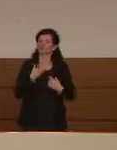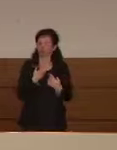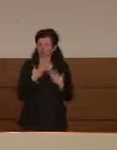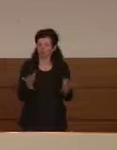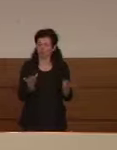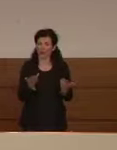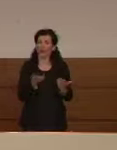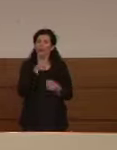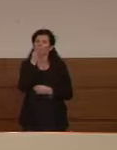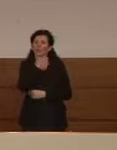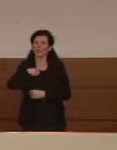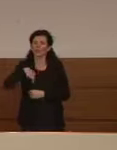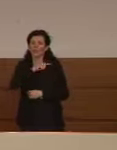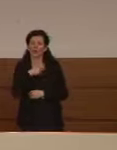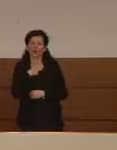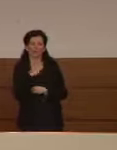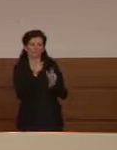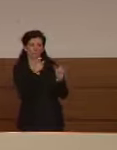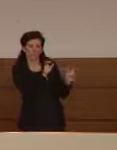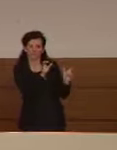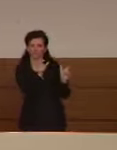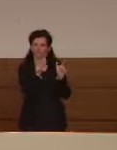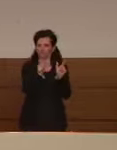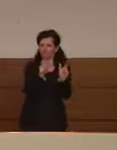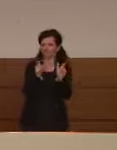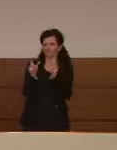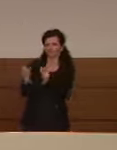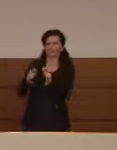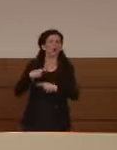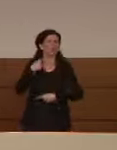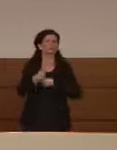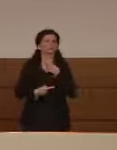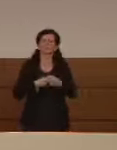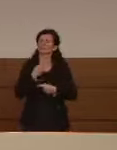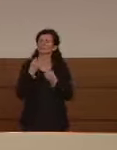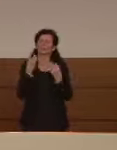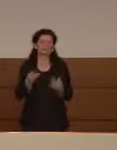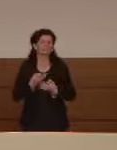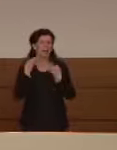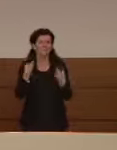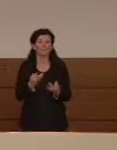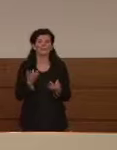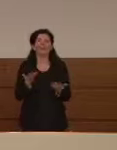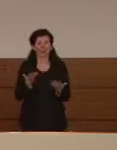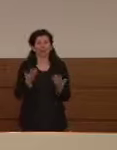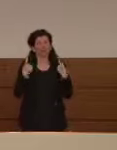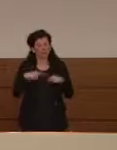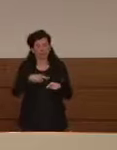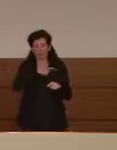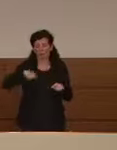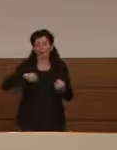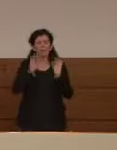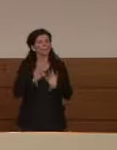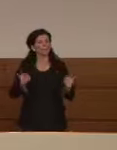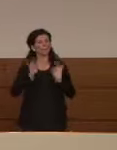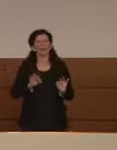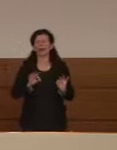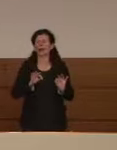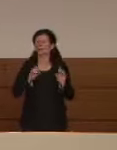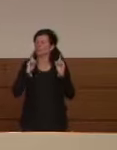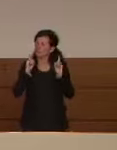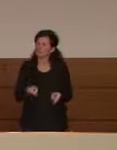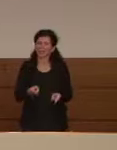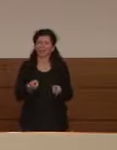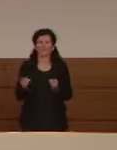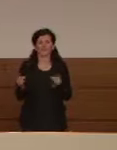toppe in continuazione allora perché dobbiamo essere molto preparati per questa benedetta fase 2 quando arriverà